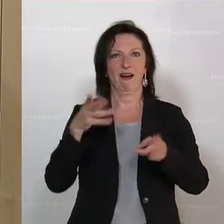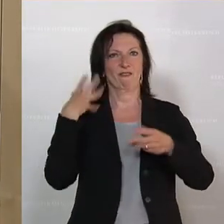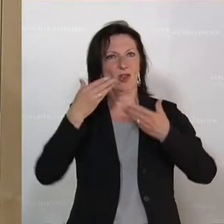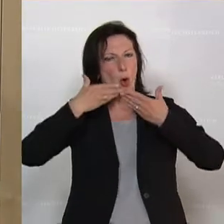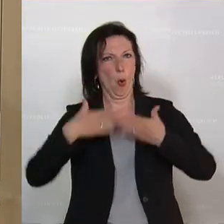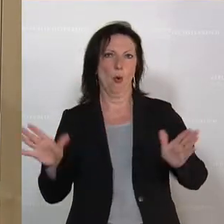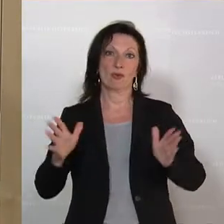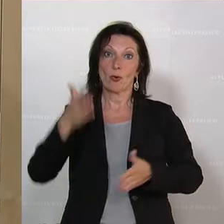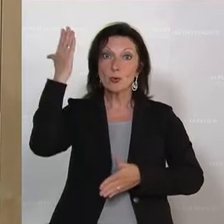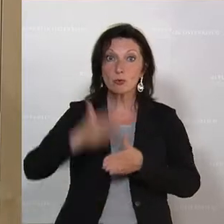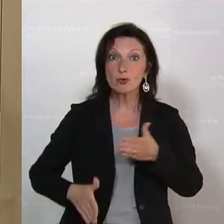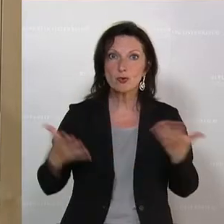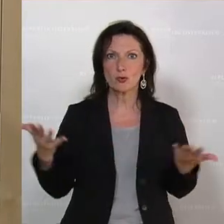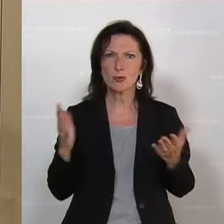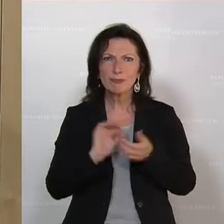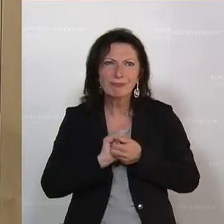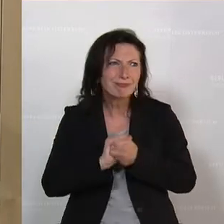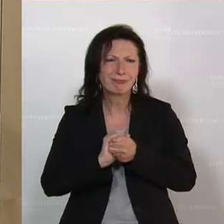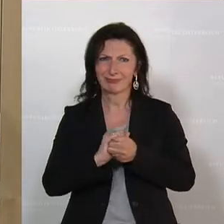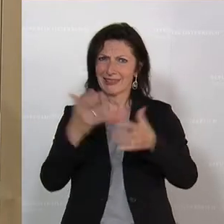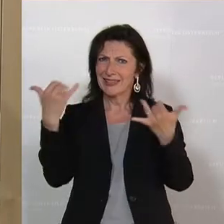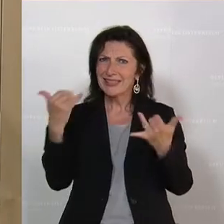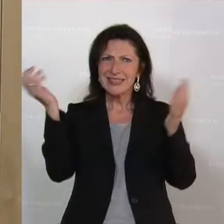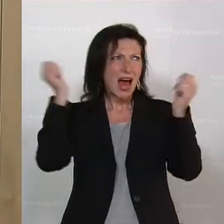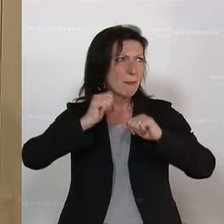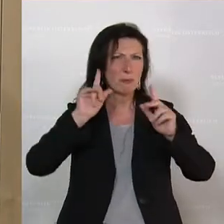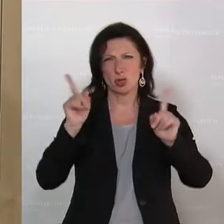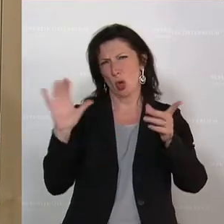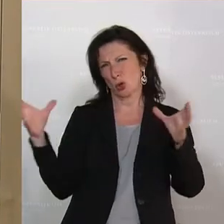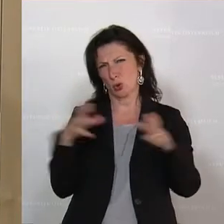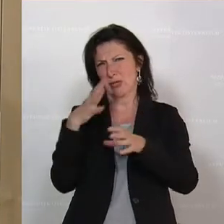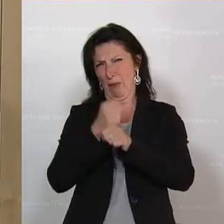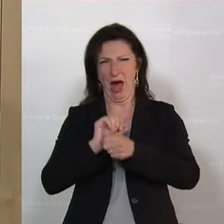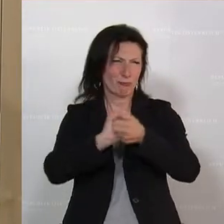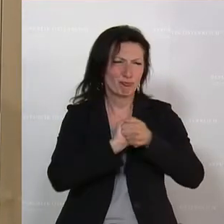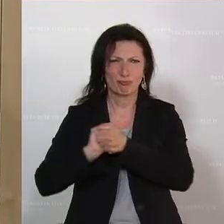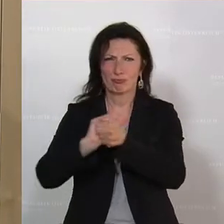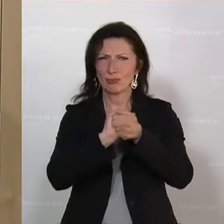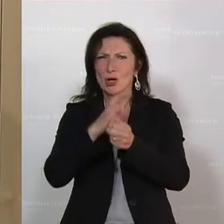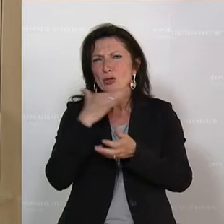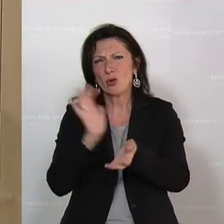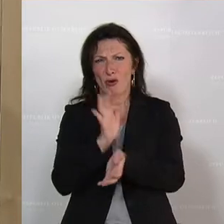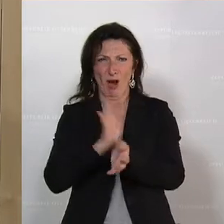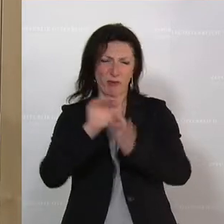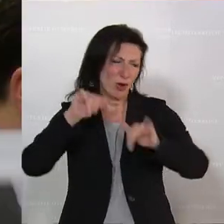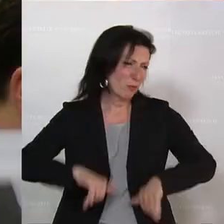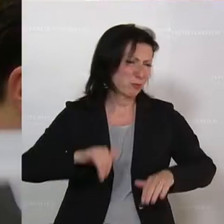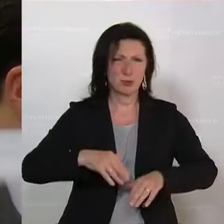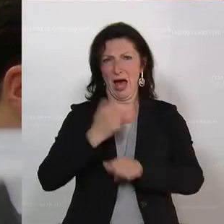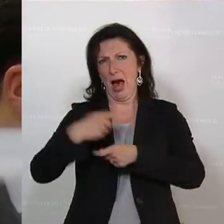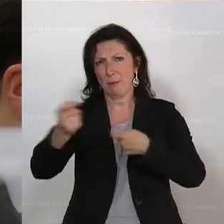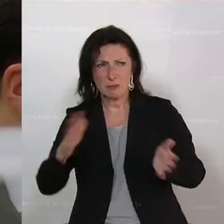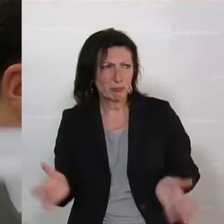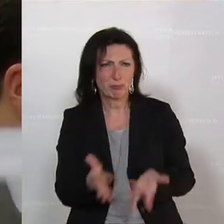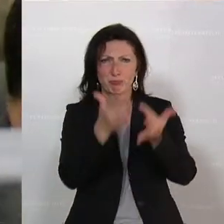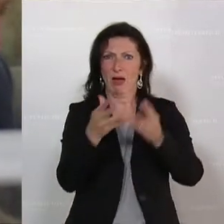zum Abschluss richtig einen Appell. Halten wir doch zusammen in dieser Republik. Wir haben so viele Aufgaben für uns. Wir müssen den Arbeitsmarkt ankurbeln. Wir müssen schauen, dass